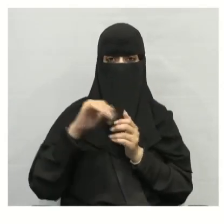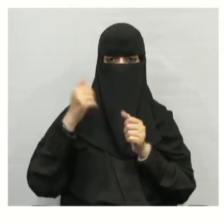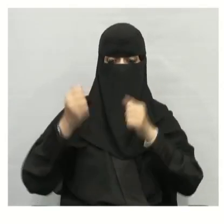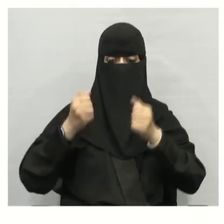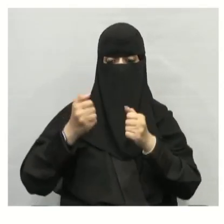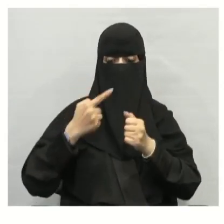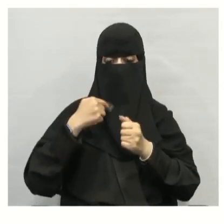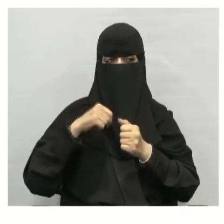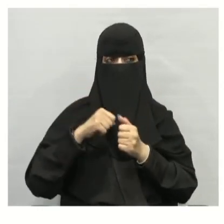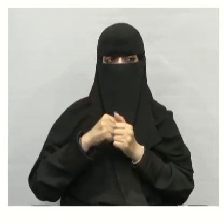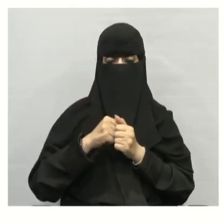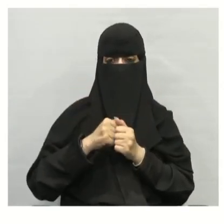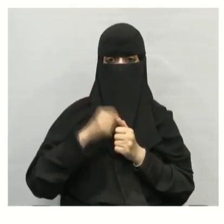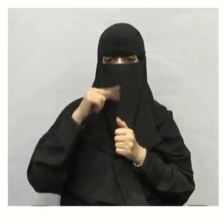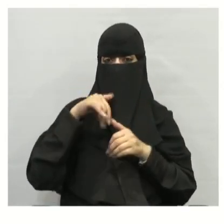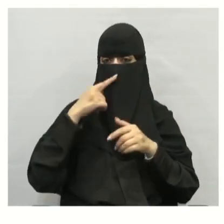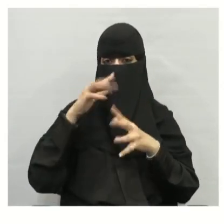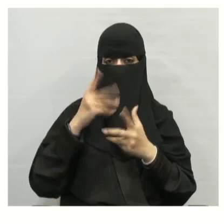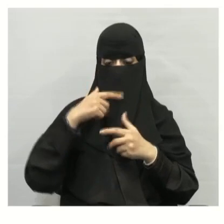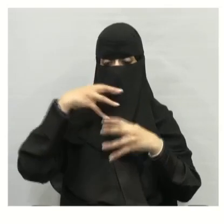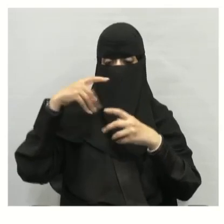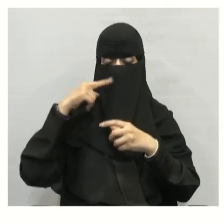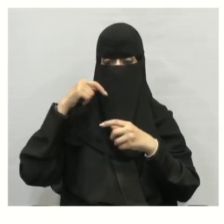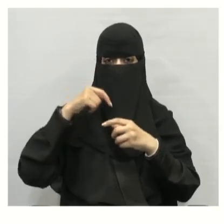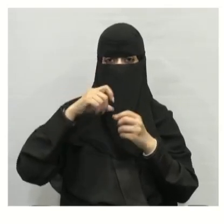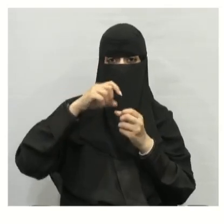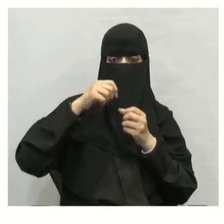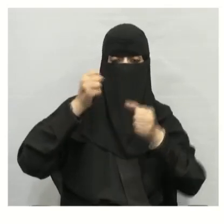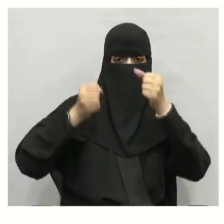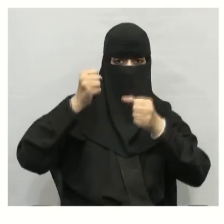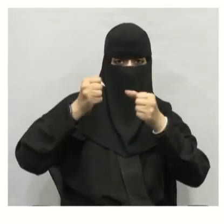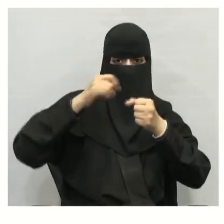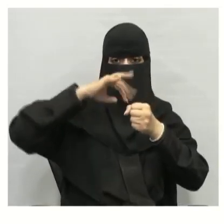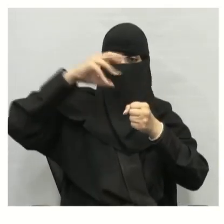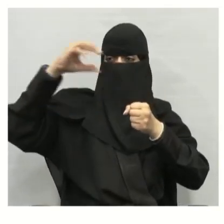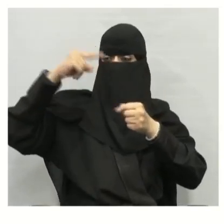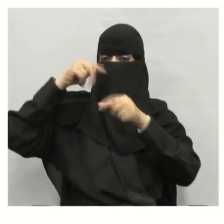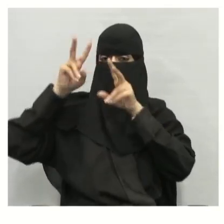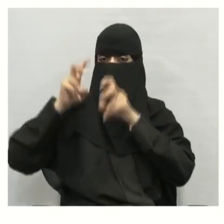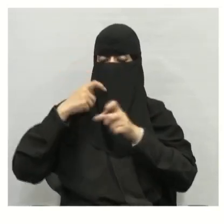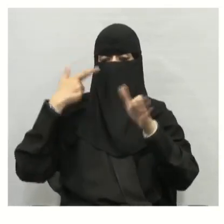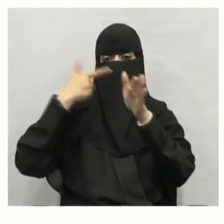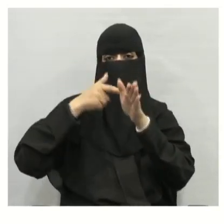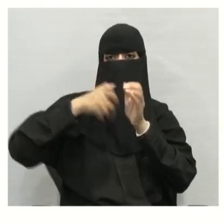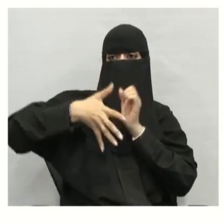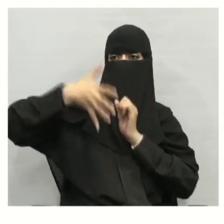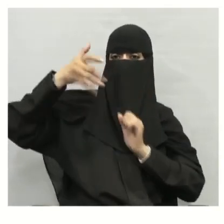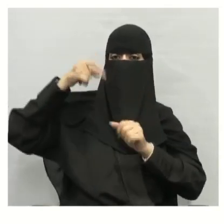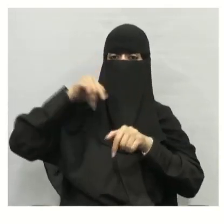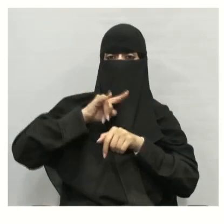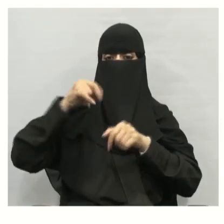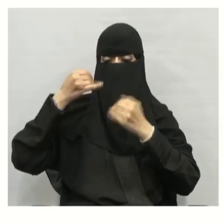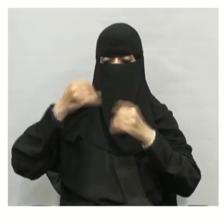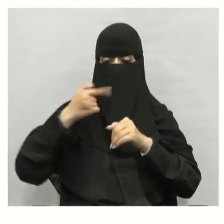السيارات كيف تلوث الهواء؟ طريق الأبخرة الناتجة عن الوقود المتصاعد من عوادم